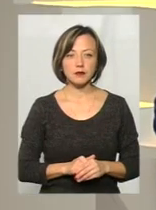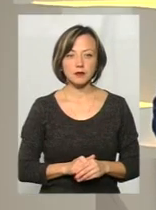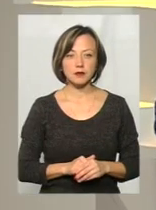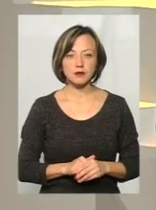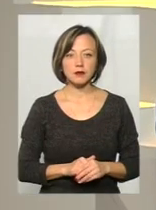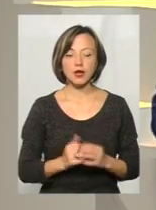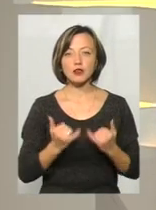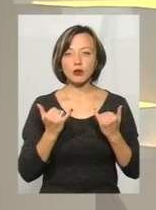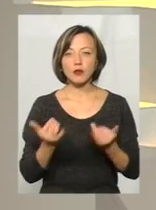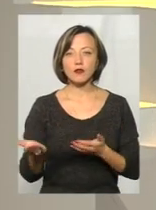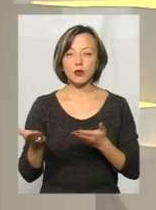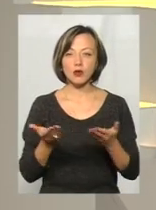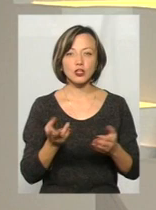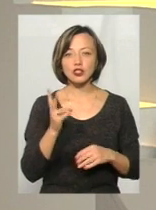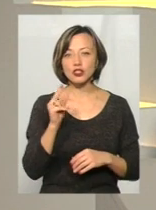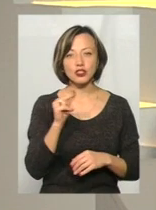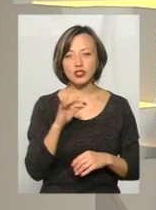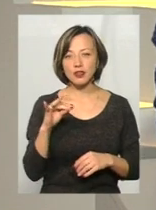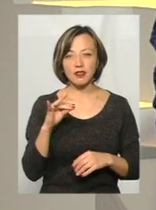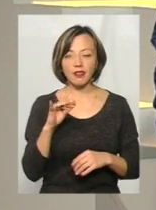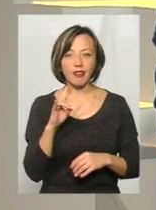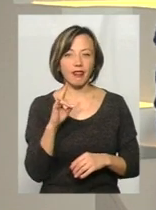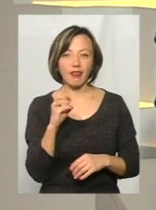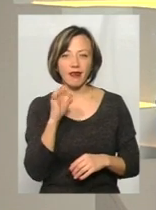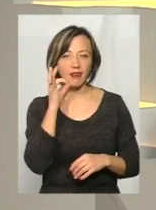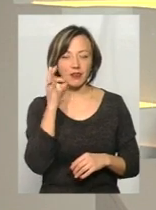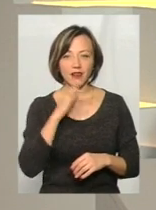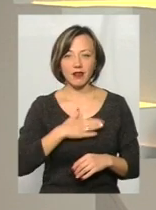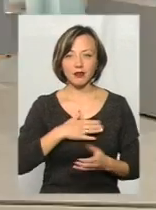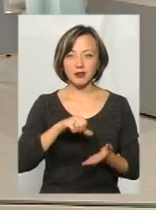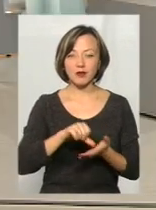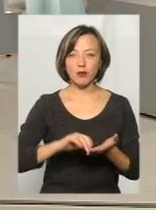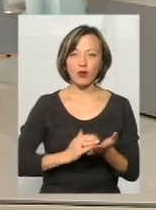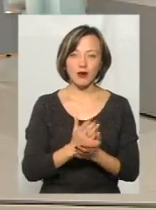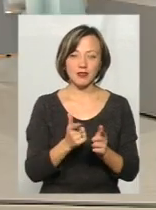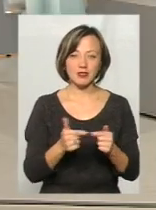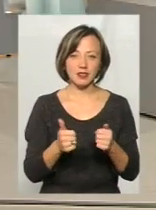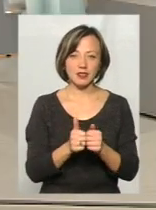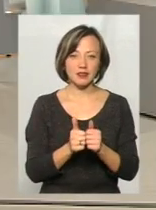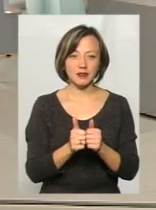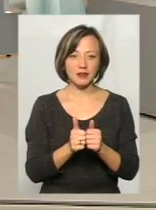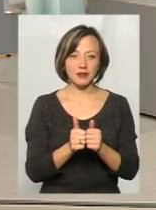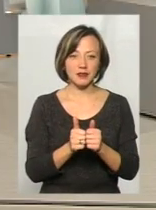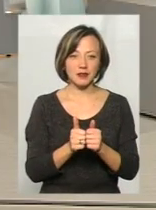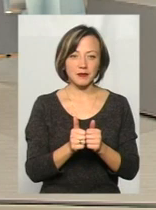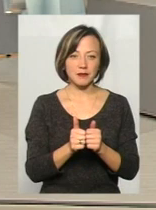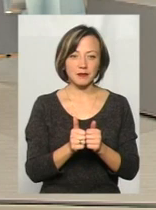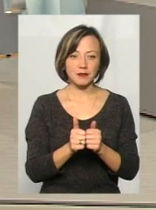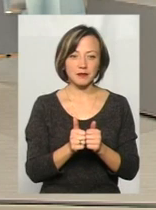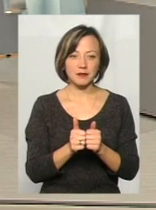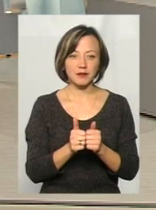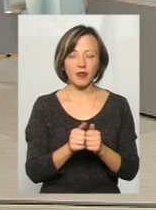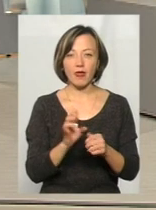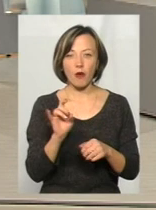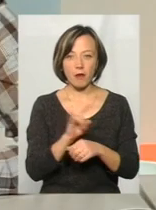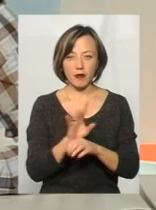Шановні гості, чи не лукавлять наші представники поліцил? Я скажу єдине, що стосується